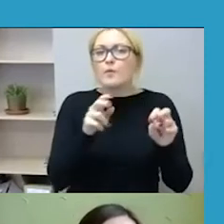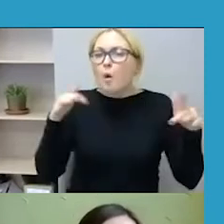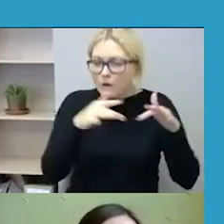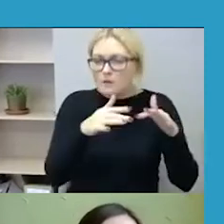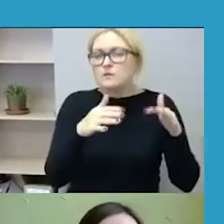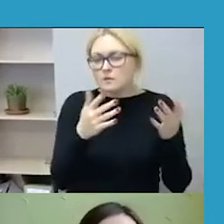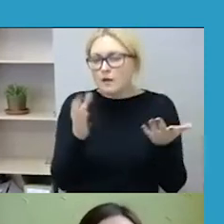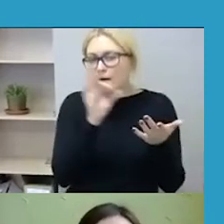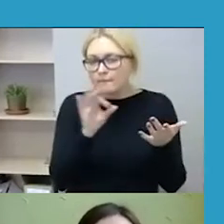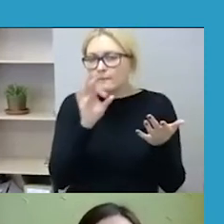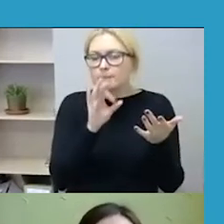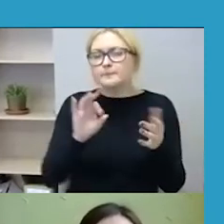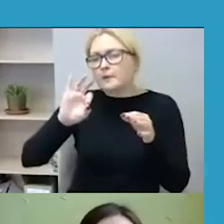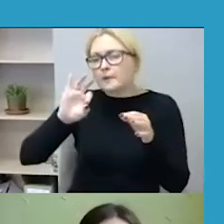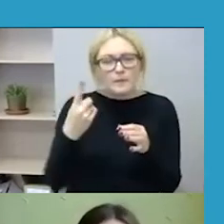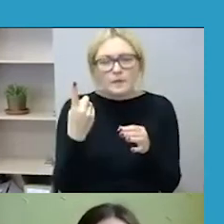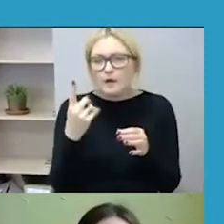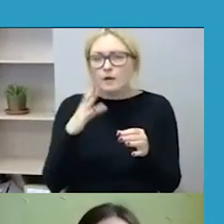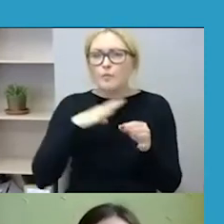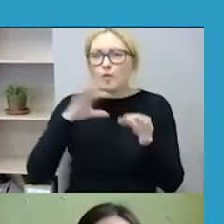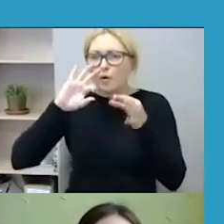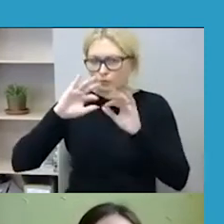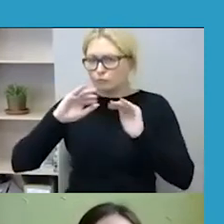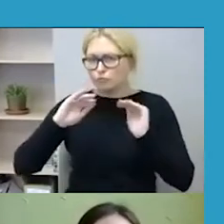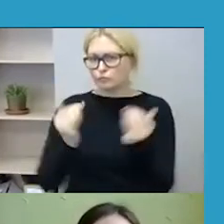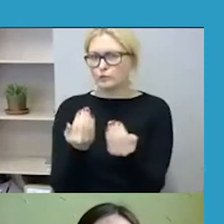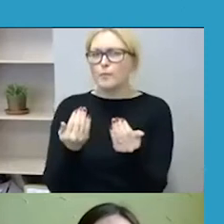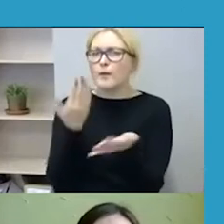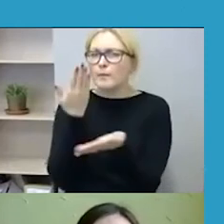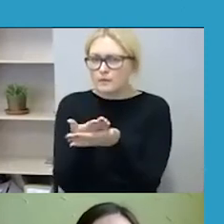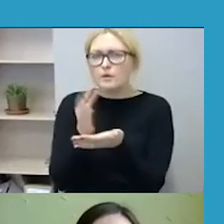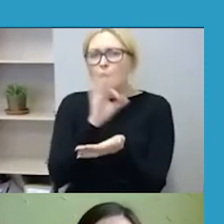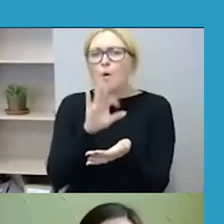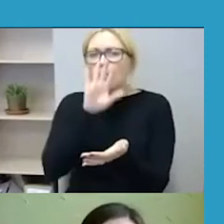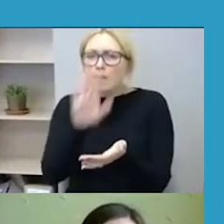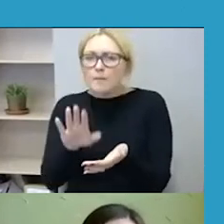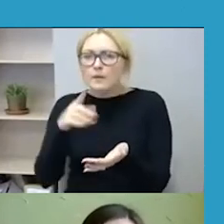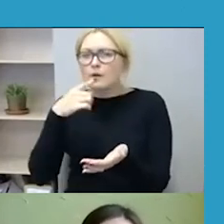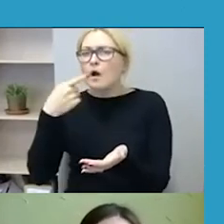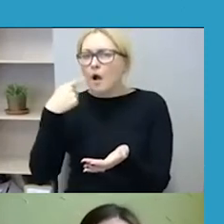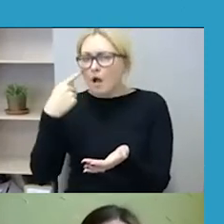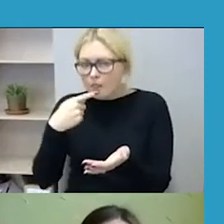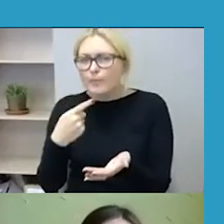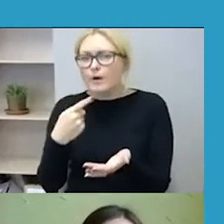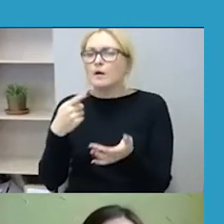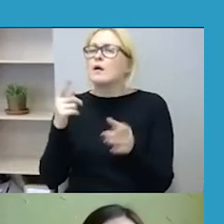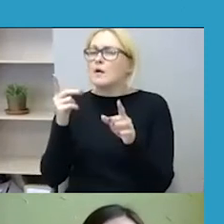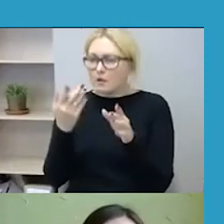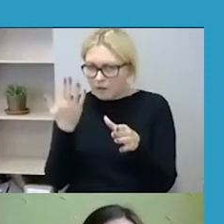pirmą kartą taip išsamiai apibrėžė nepykantos kalbą ir tikime, kad padės su ją kovojant.